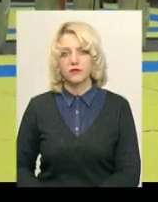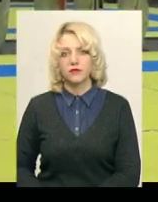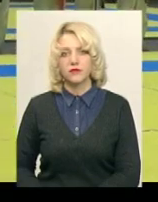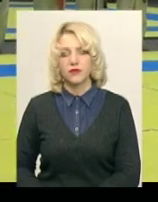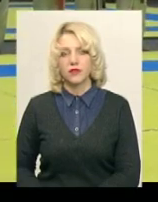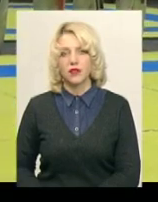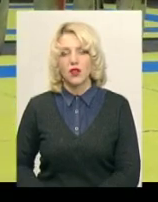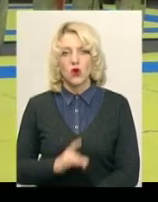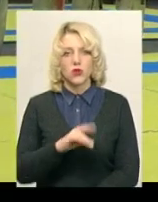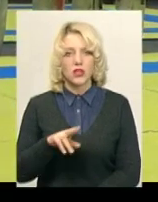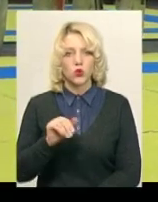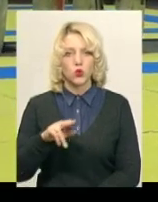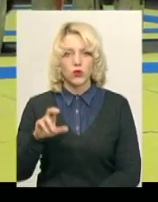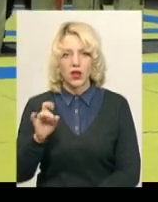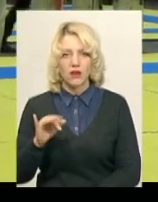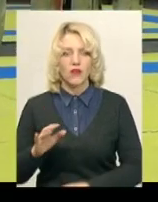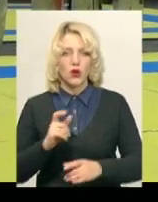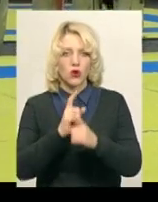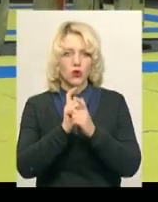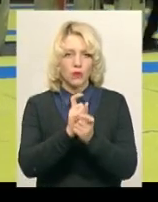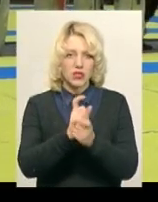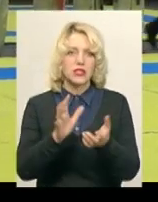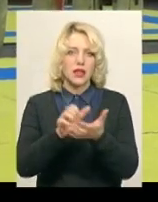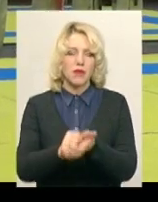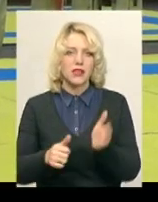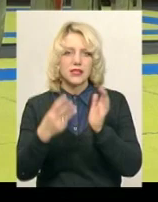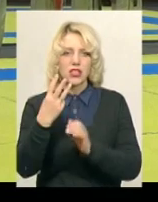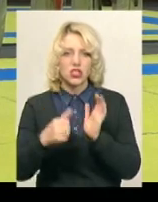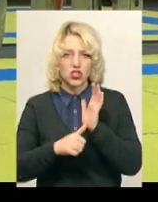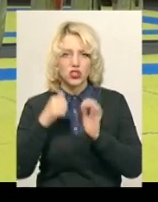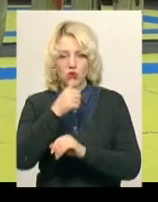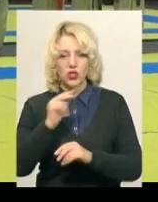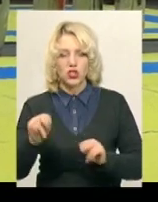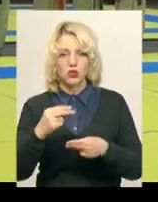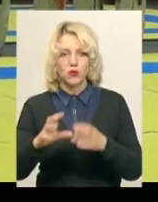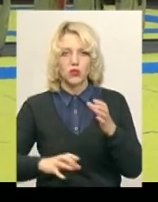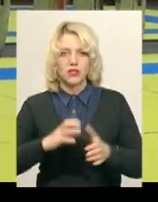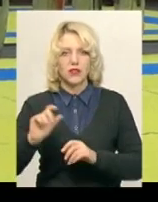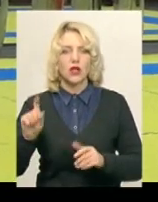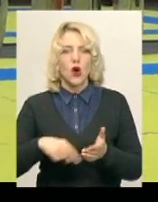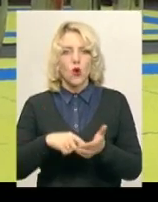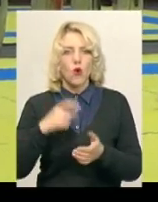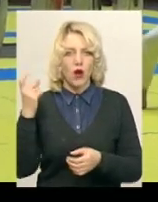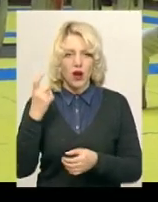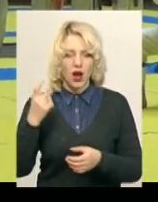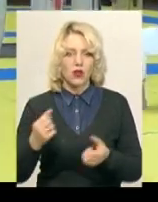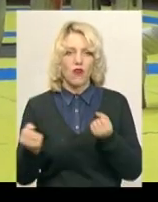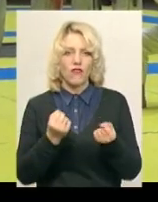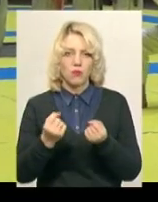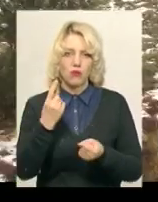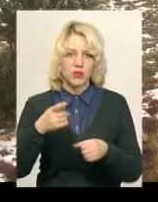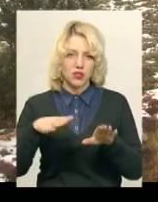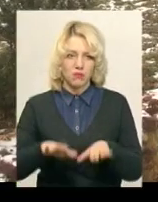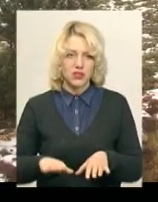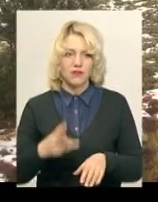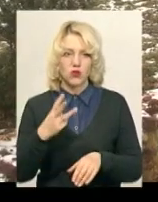Ростислав Дудар рукопашним боєм займається 6 років. На Чемпіонаті світу у Харкові виборов першість у трьох версіях змагань.